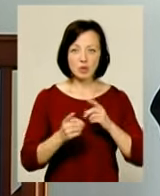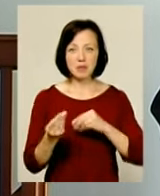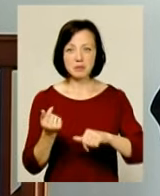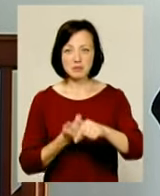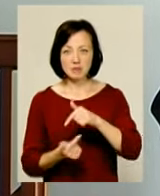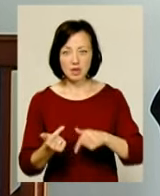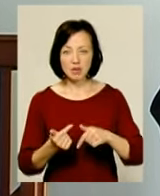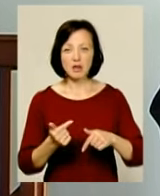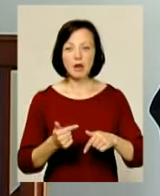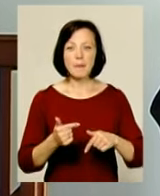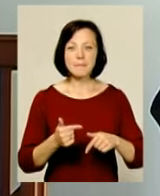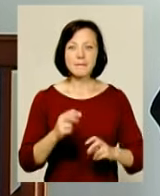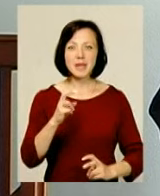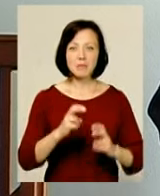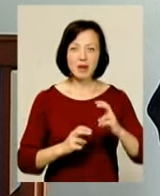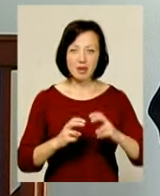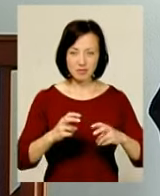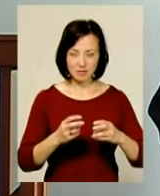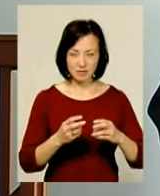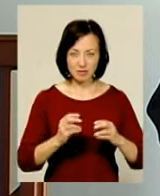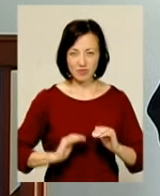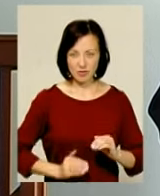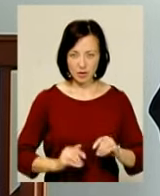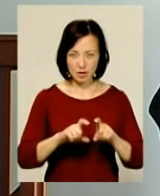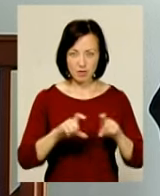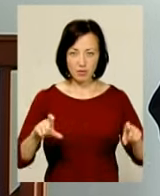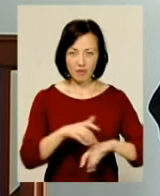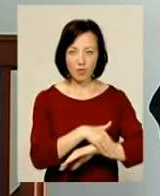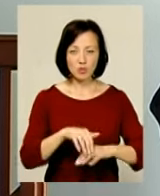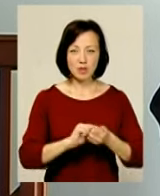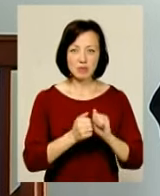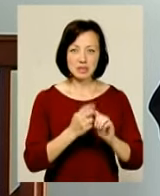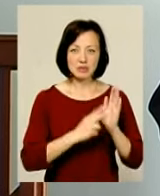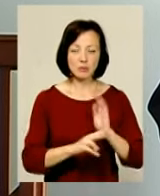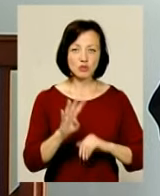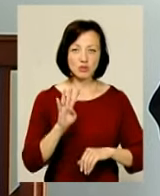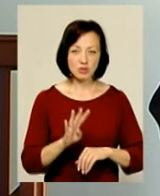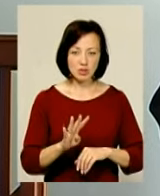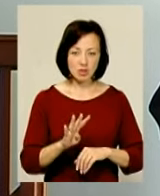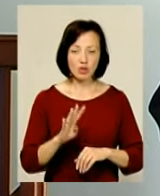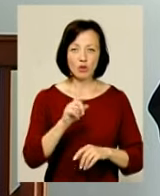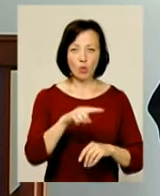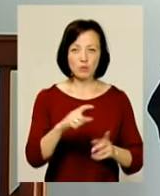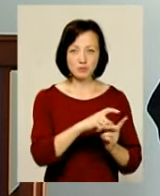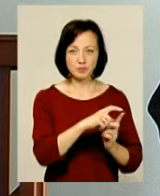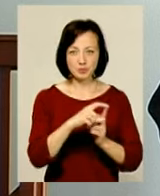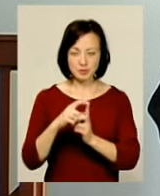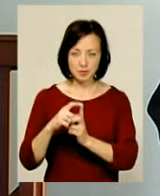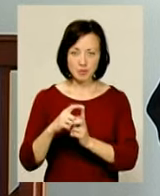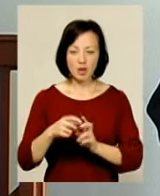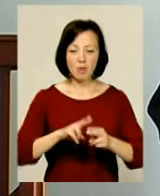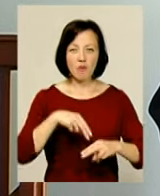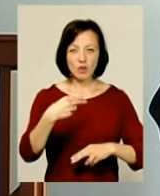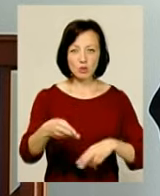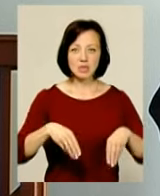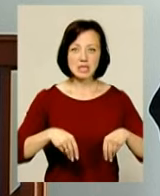Приватного підприємства «Утрсервис» міста Хмельницький, вулиця Кам'єнцька, 74-326-79-926, повернути